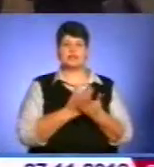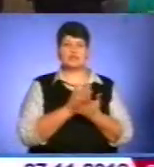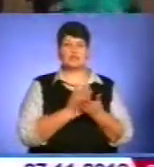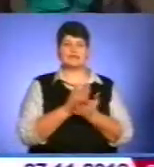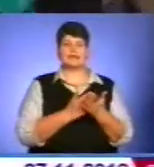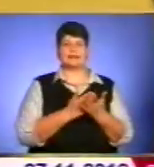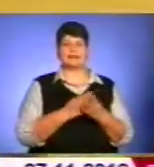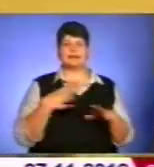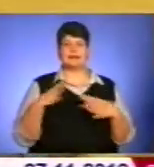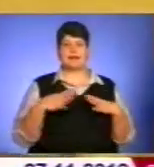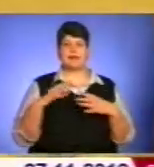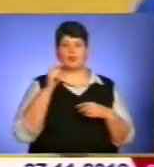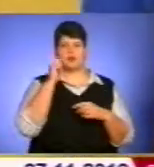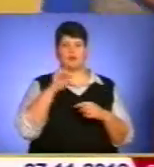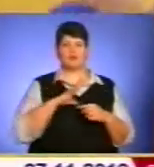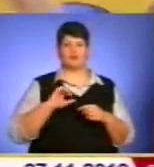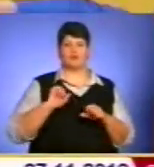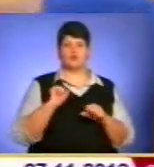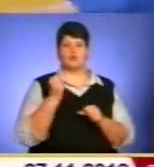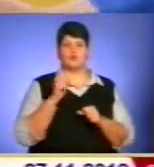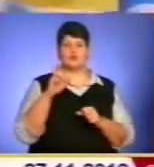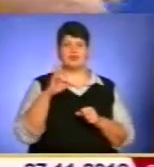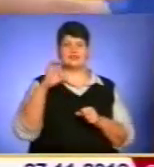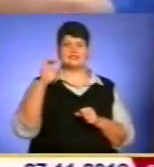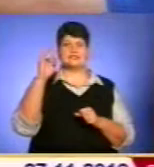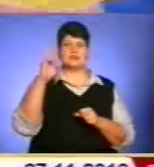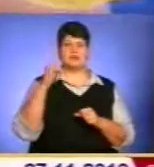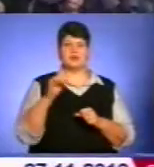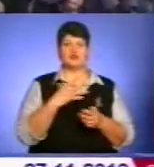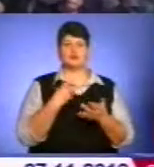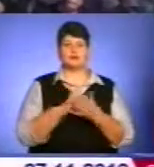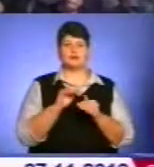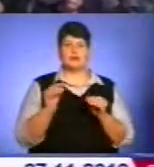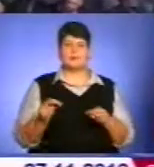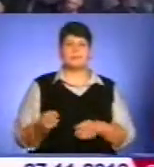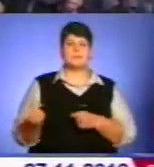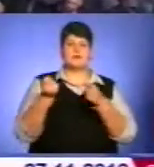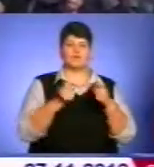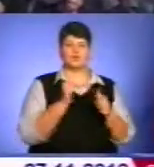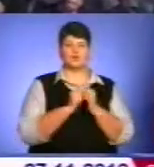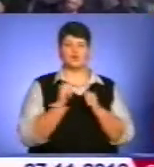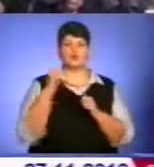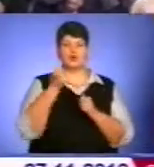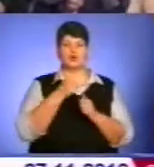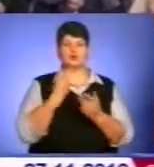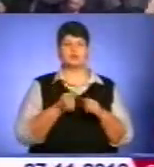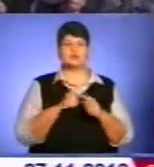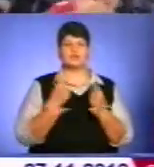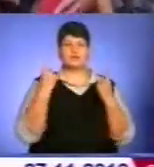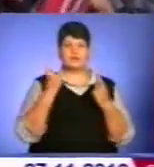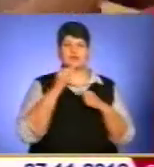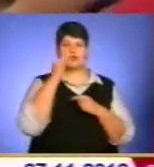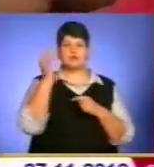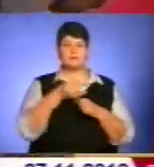Був другом Богдана Стібайла. Своїх вихованців на змагання привозить щороку. Каже, це великий досвід та можливість показати, чого